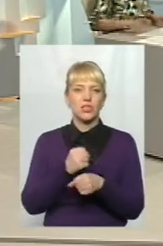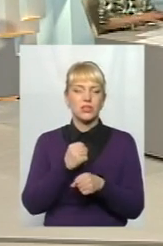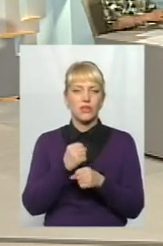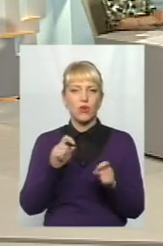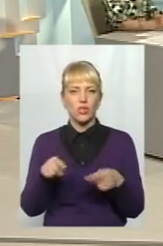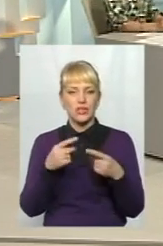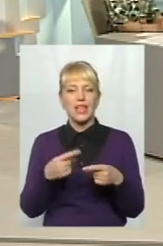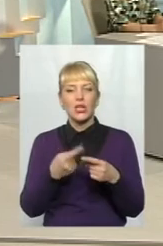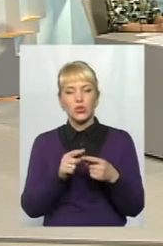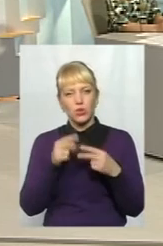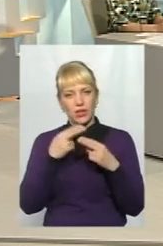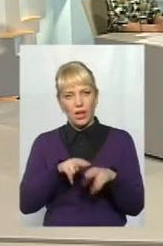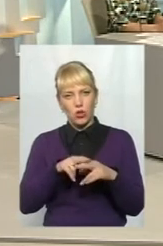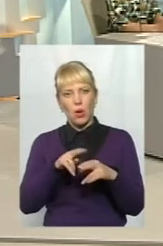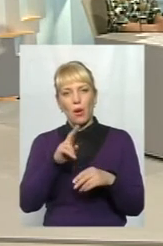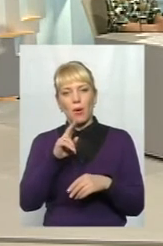технопарк?